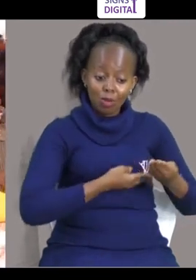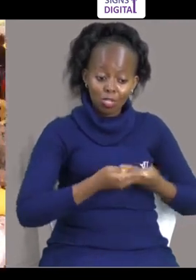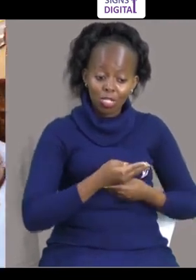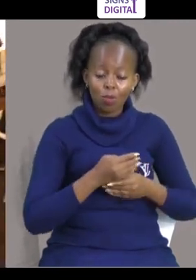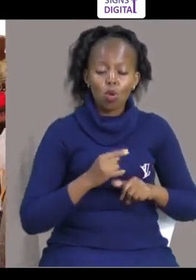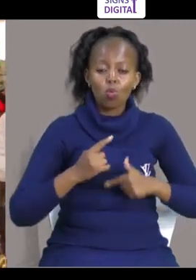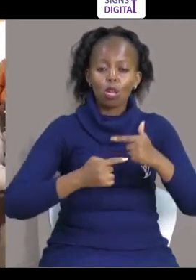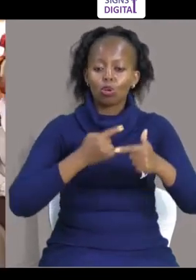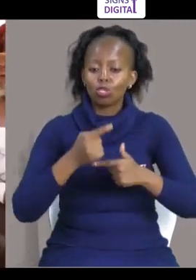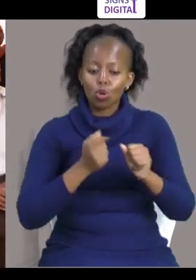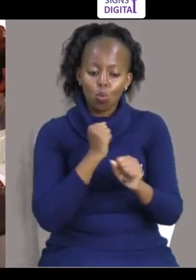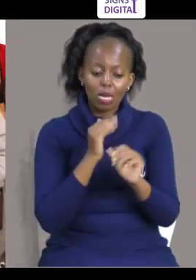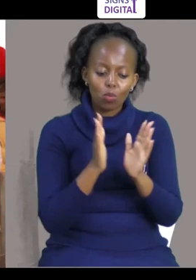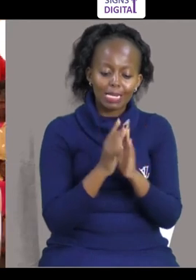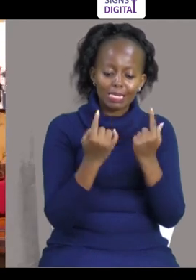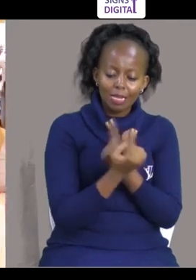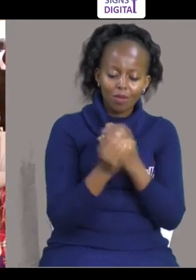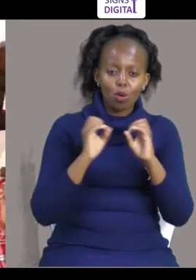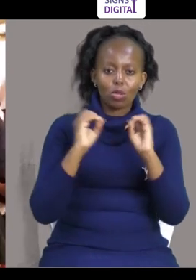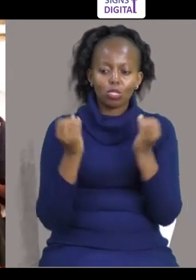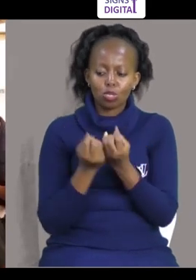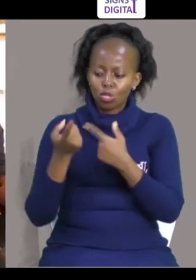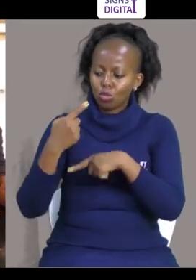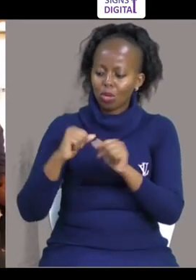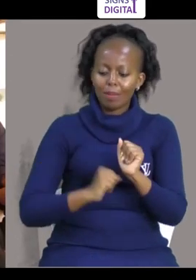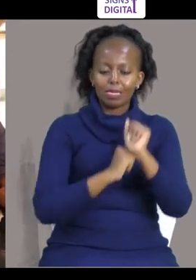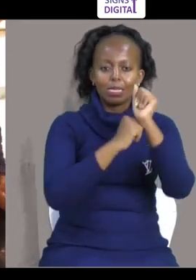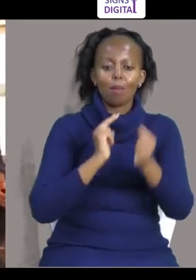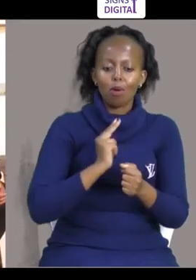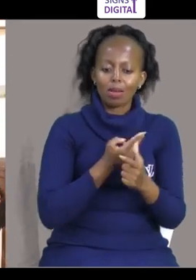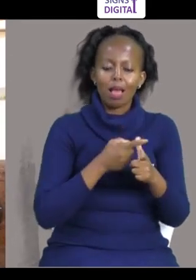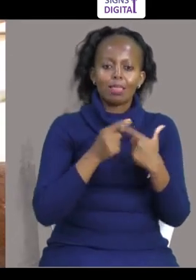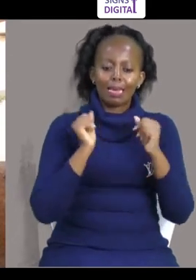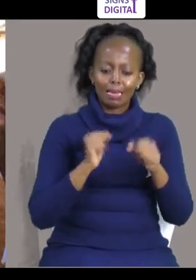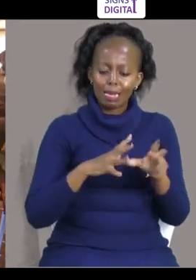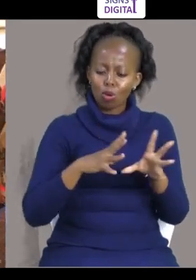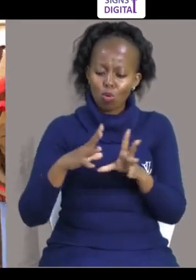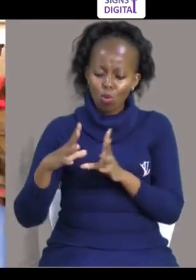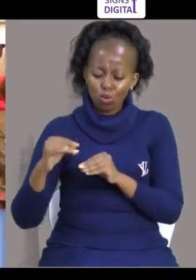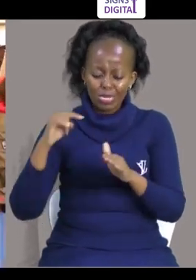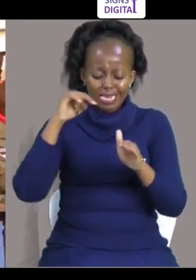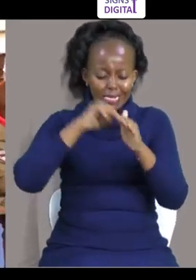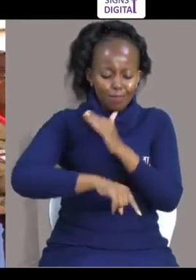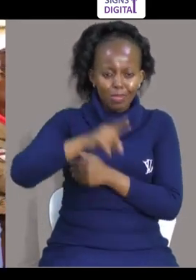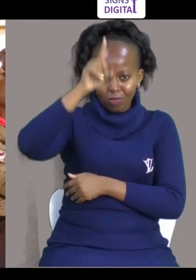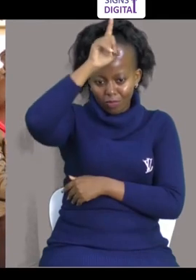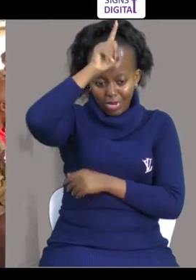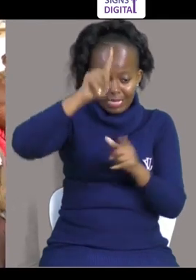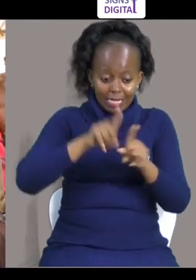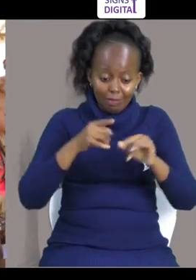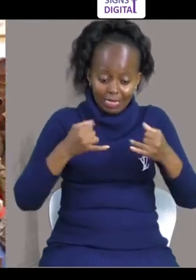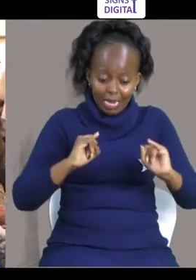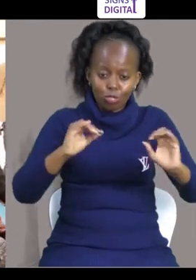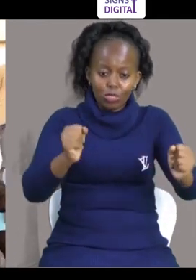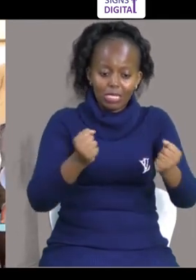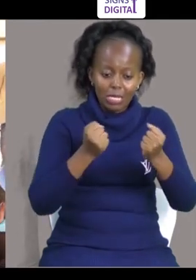Tutaenda tukioba ma organization Watu support Tuyo tuende grass roots